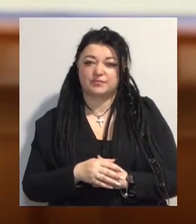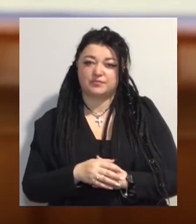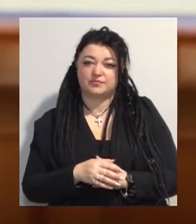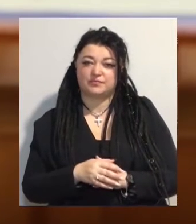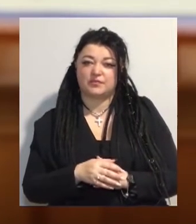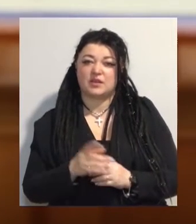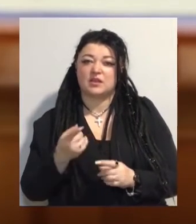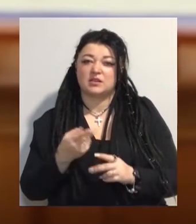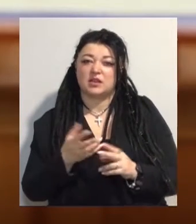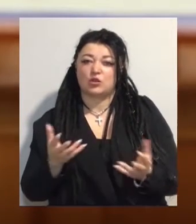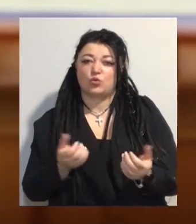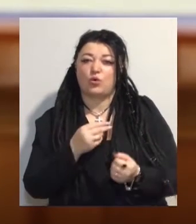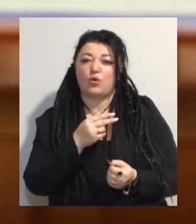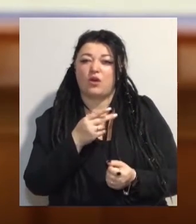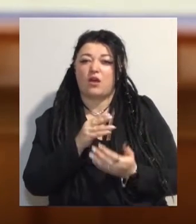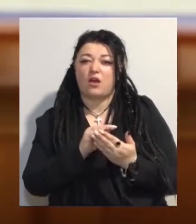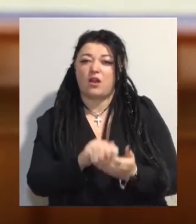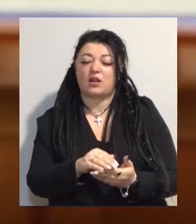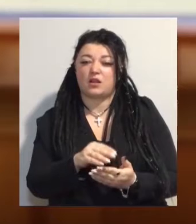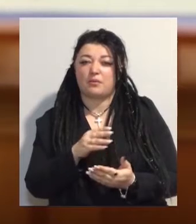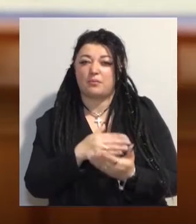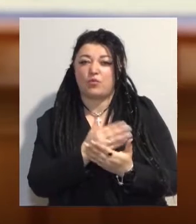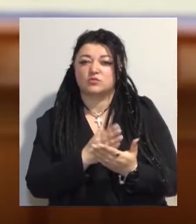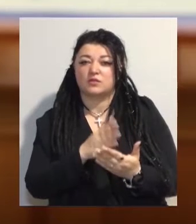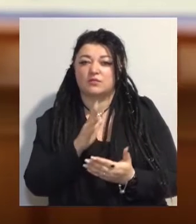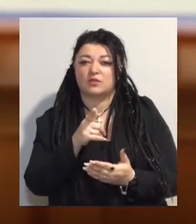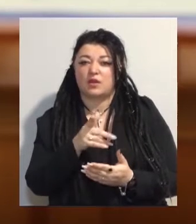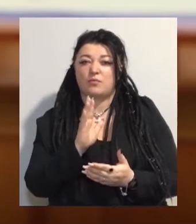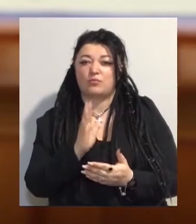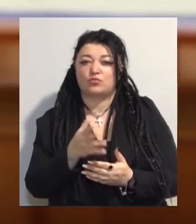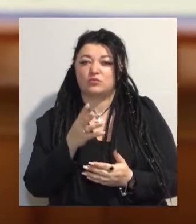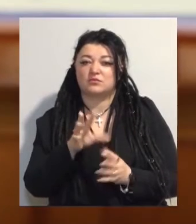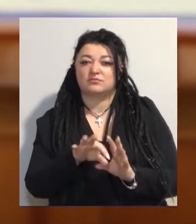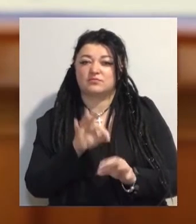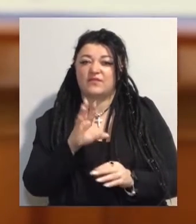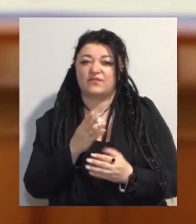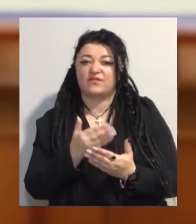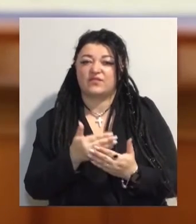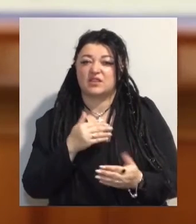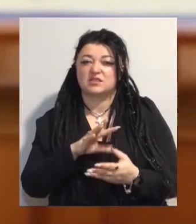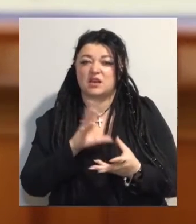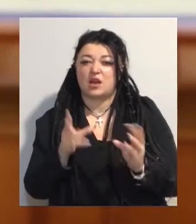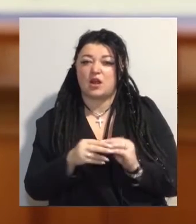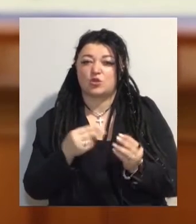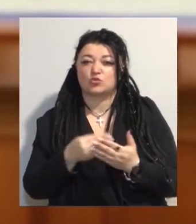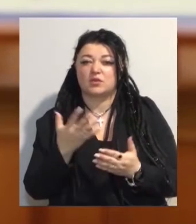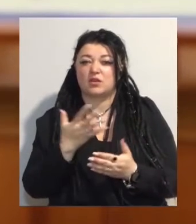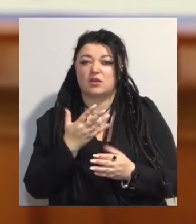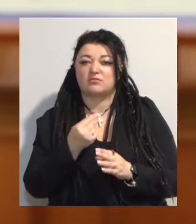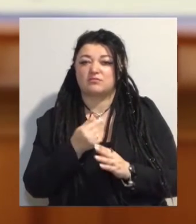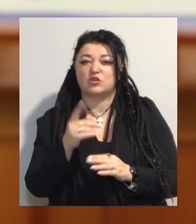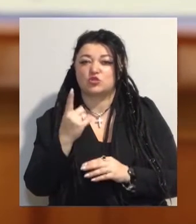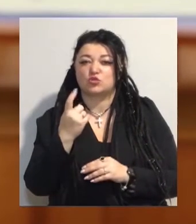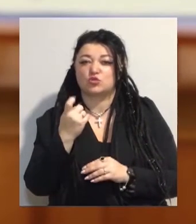послуг буде мінусуватися від загальної суми, яка визначена розпорядженням 120 тисяч гривень.